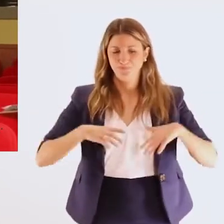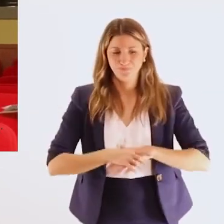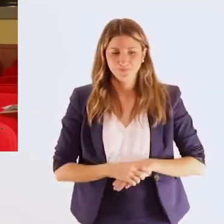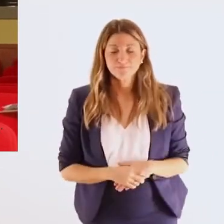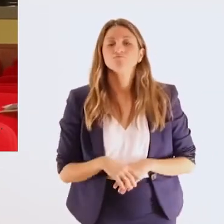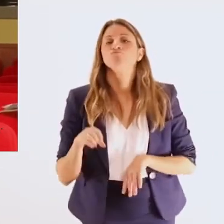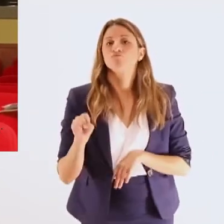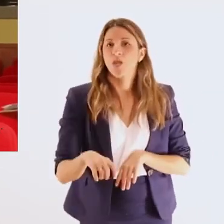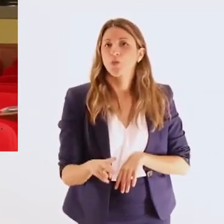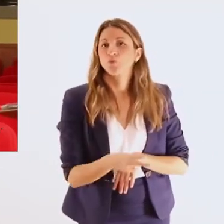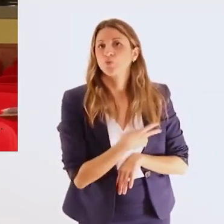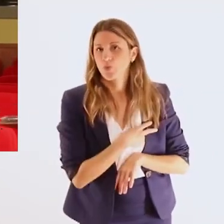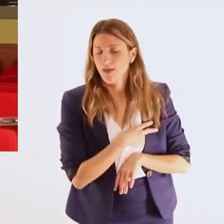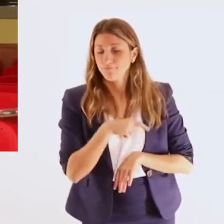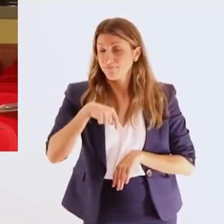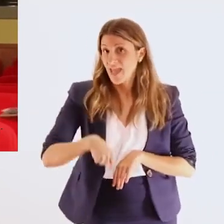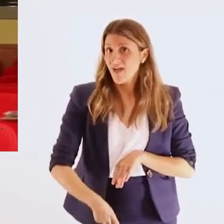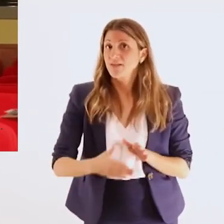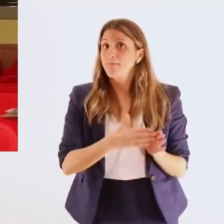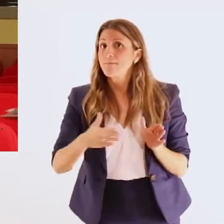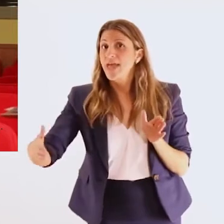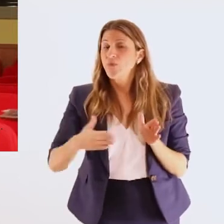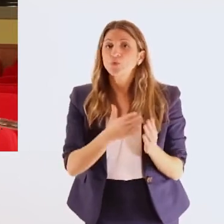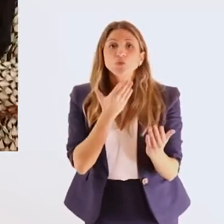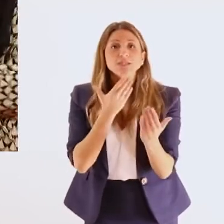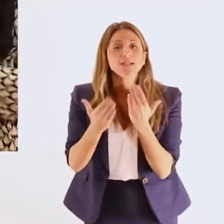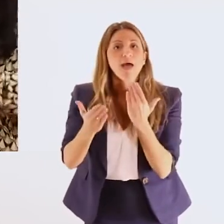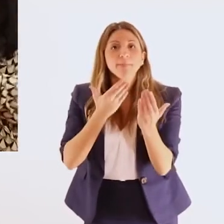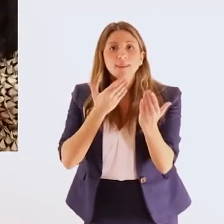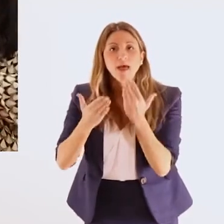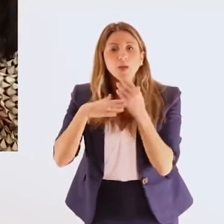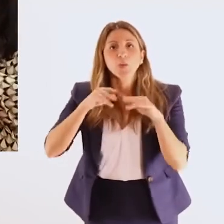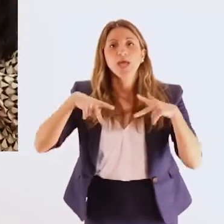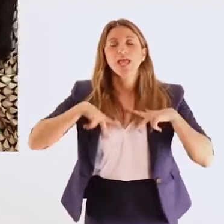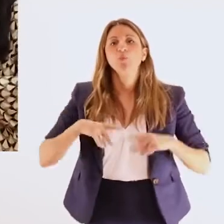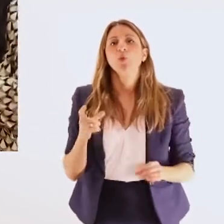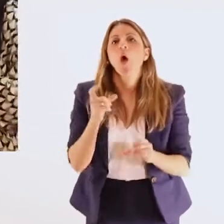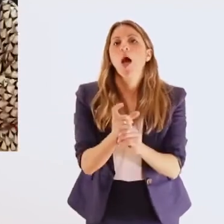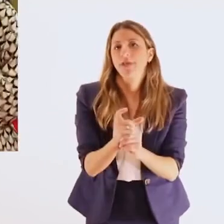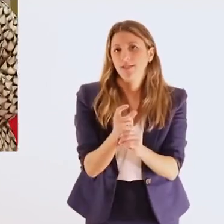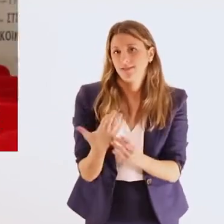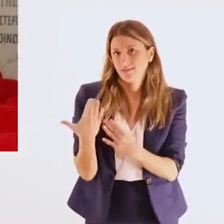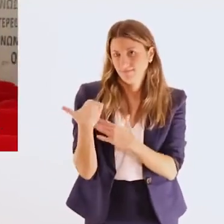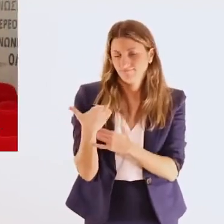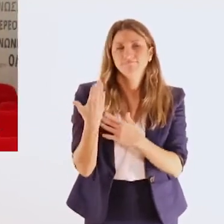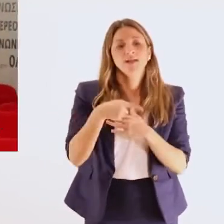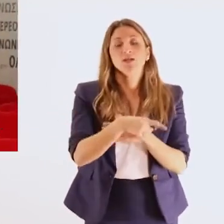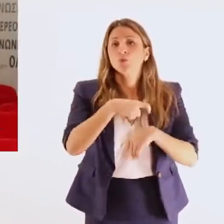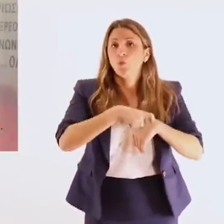η επιμόρφωση των στελεχών των ενόπινων δυνάμεων που θα αντάγεται στη συνέχεια Γι' αυτό ακριβώς θα μιλήσουμε τώρα Σας ευχαριστούμε πολύ